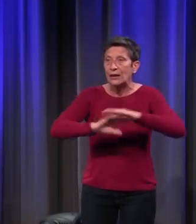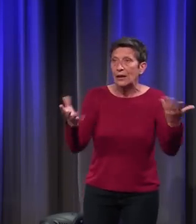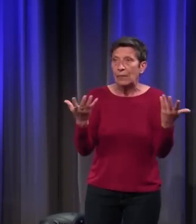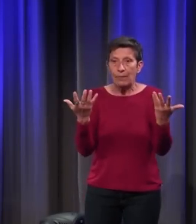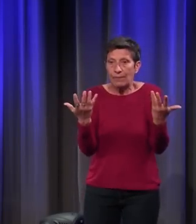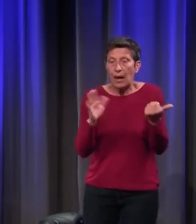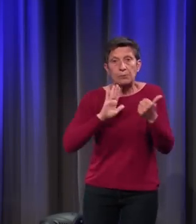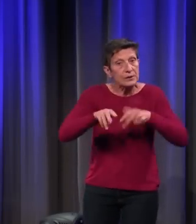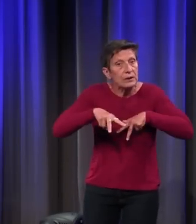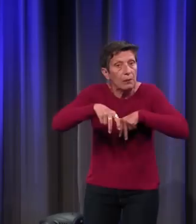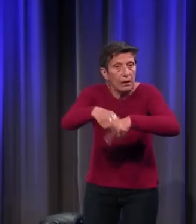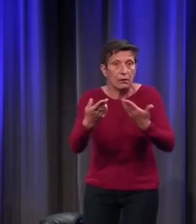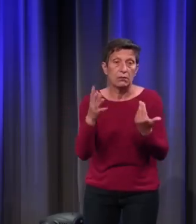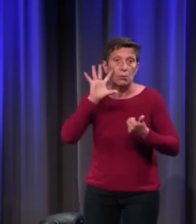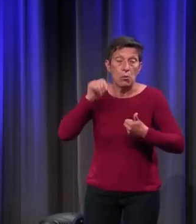catégories.